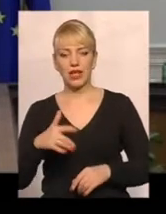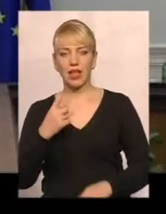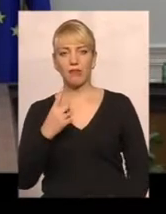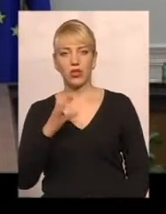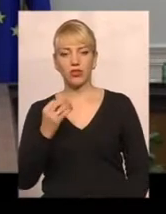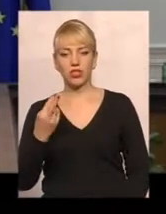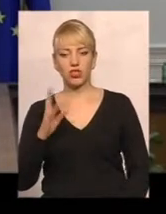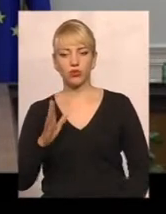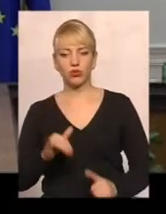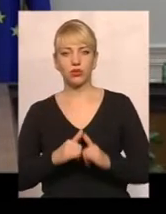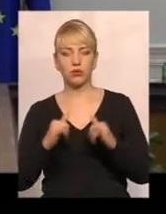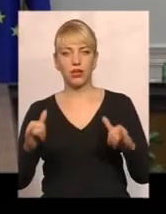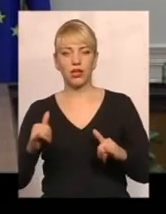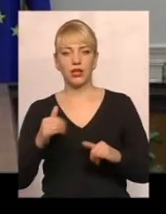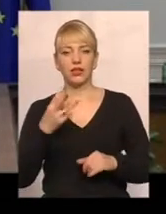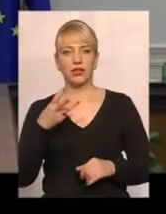Тобто з 1600 до 3200.